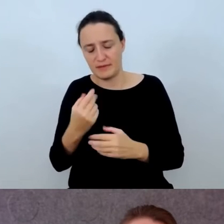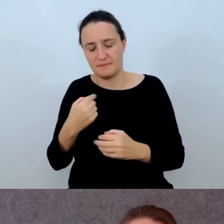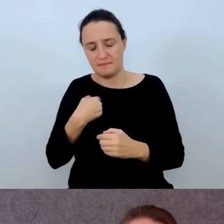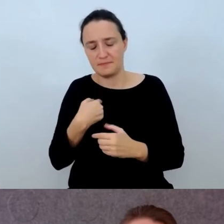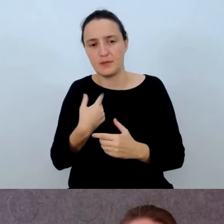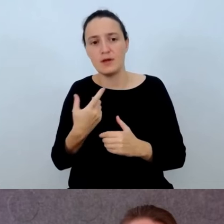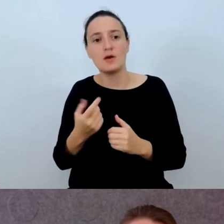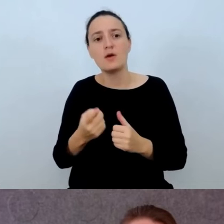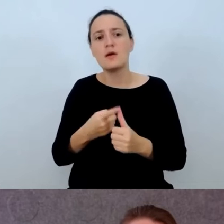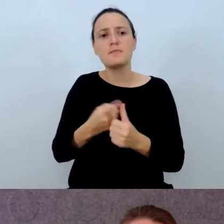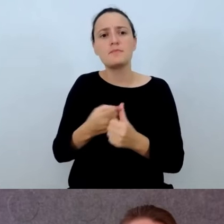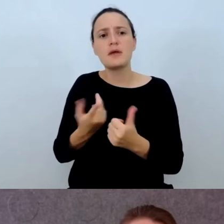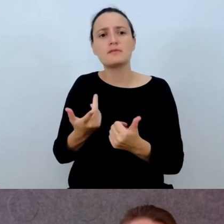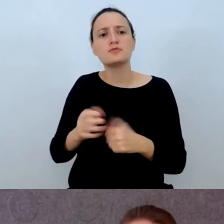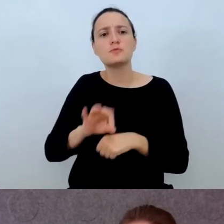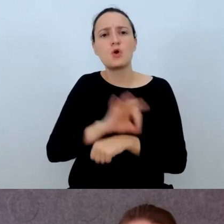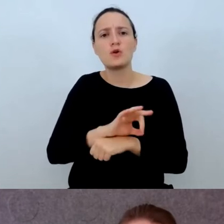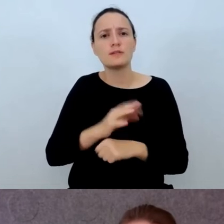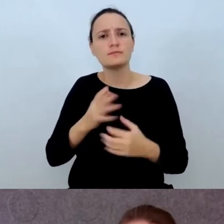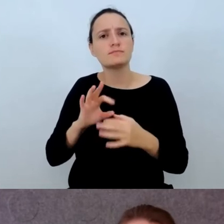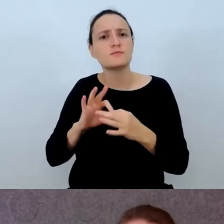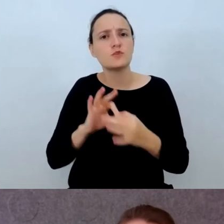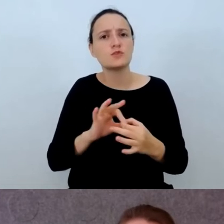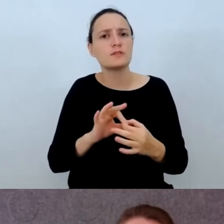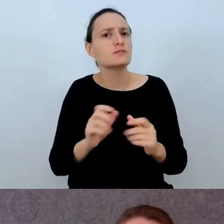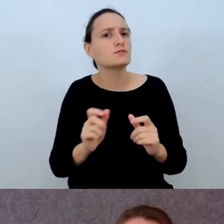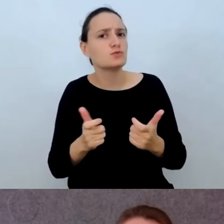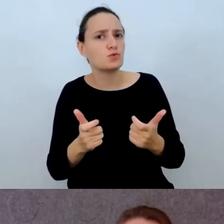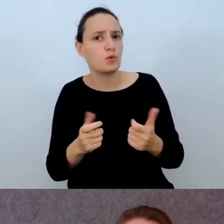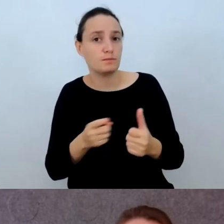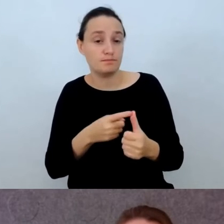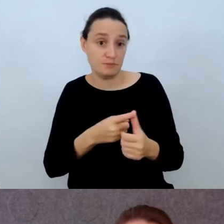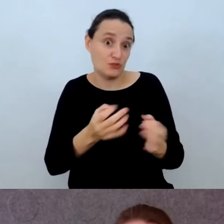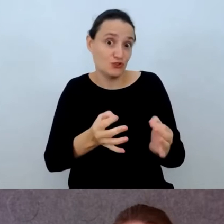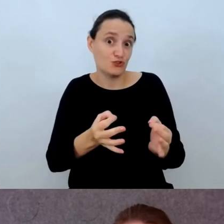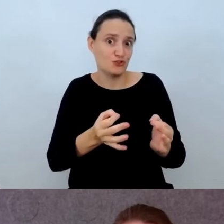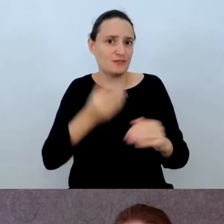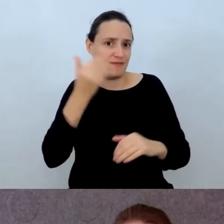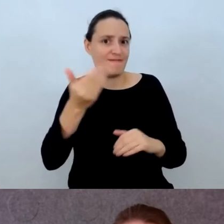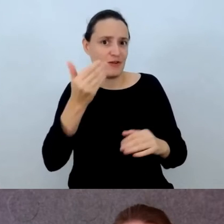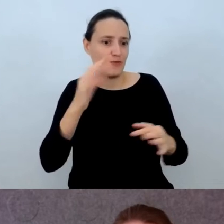związany z dzisiejszym wykładem.